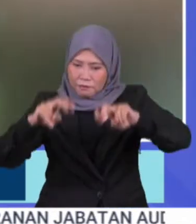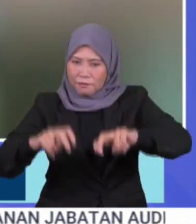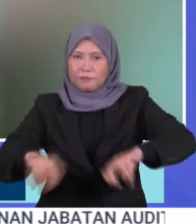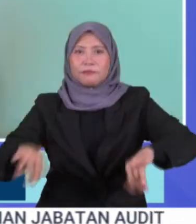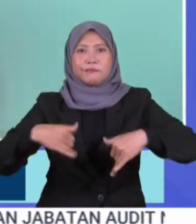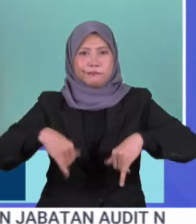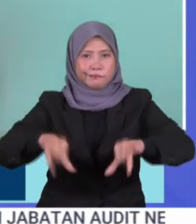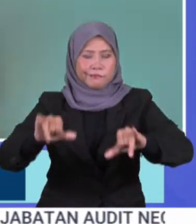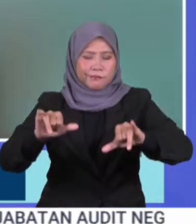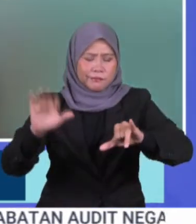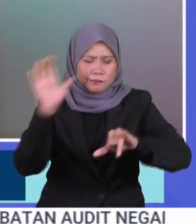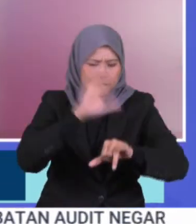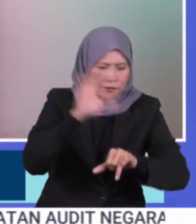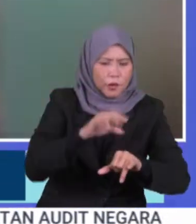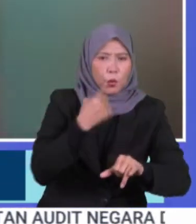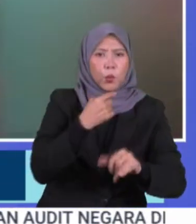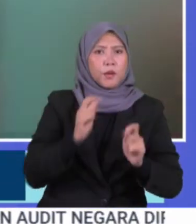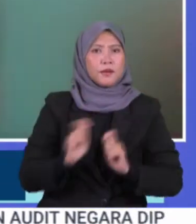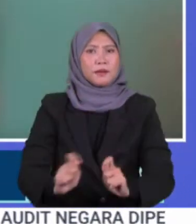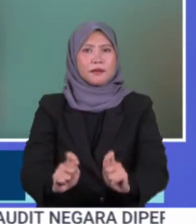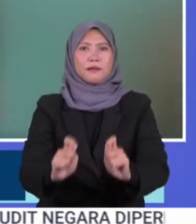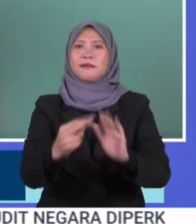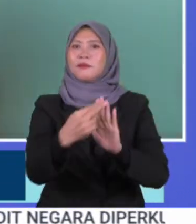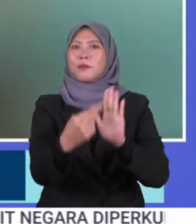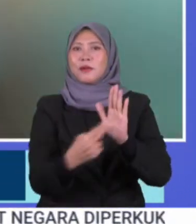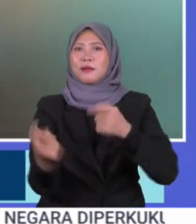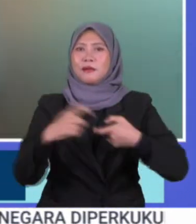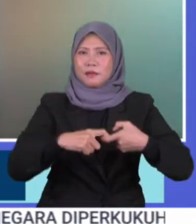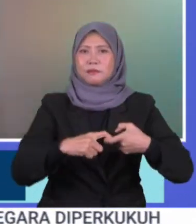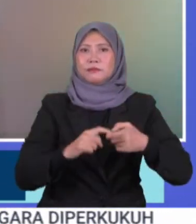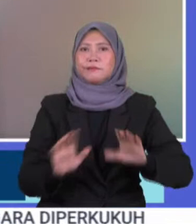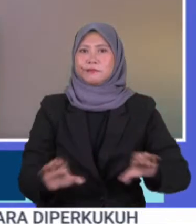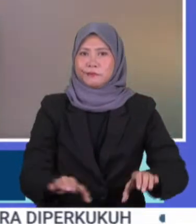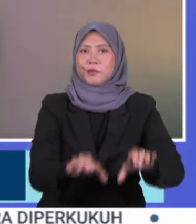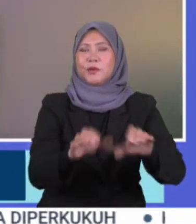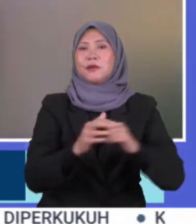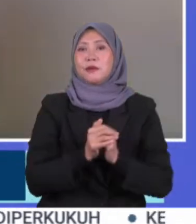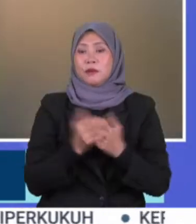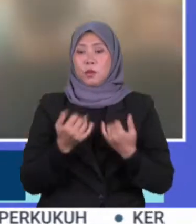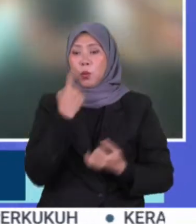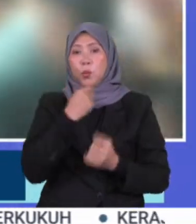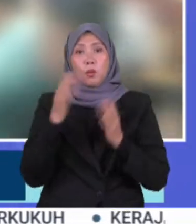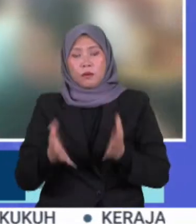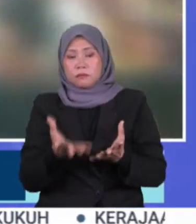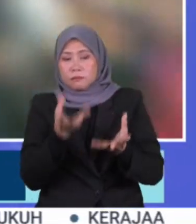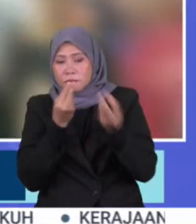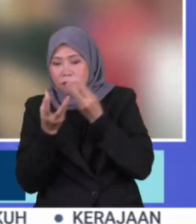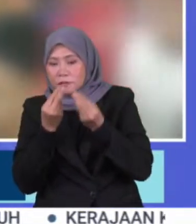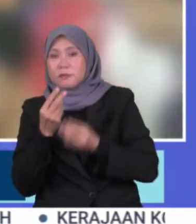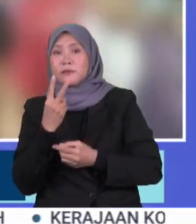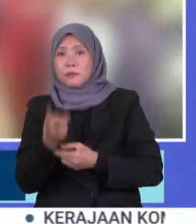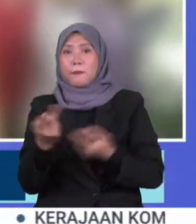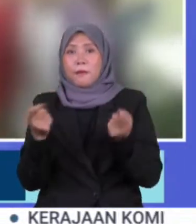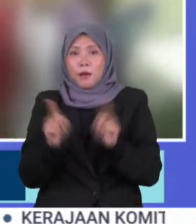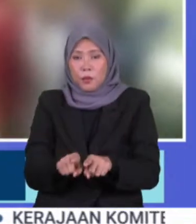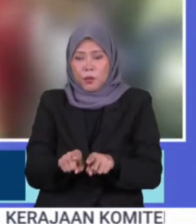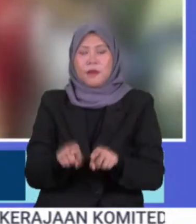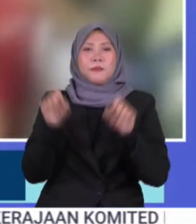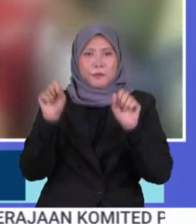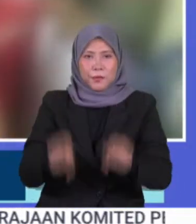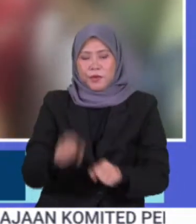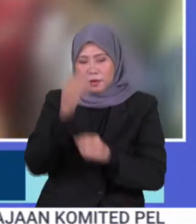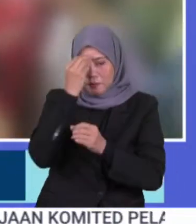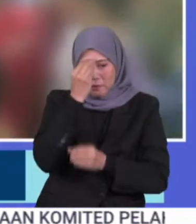dijalankan untuk memastikan tindakan dari sudut perundangan dilaksanakan Orang awam yang mempunyai maklumat berkaitan kejadian boleh